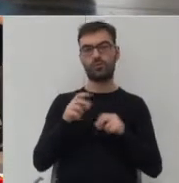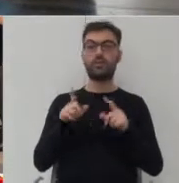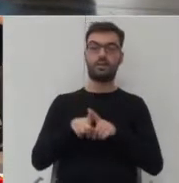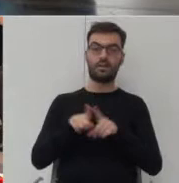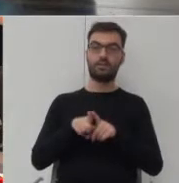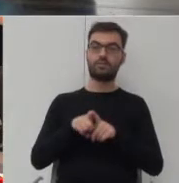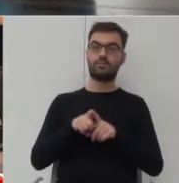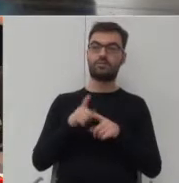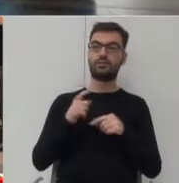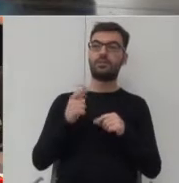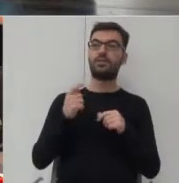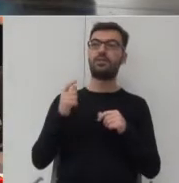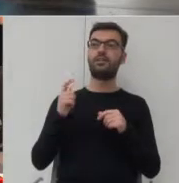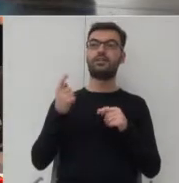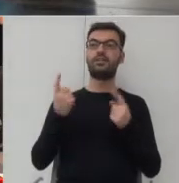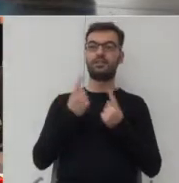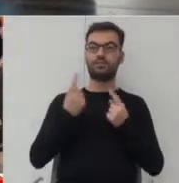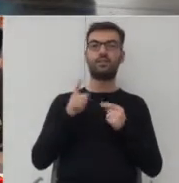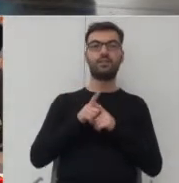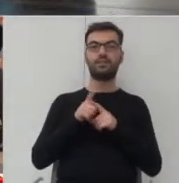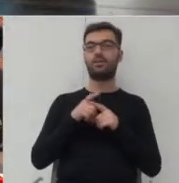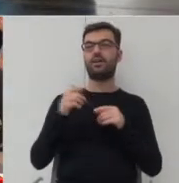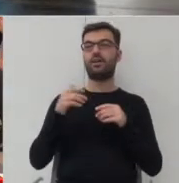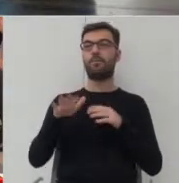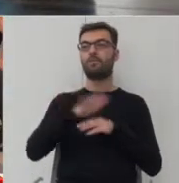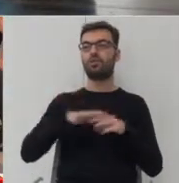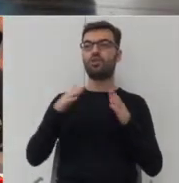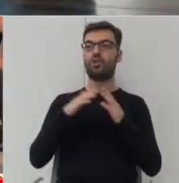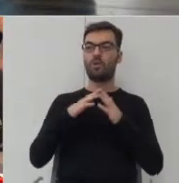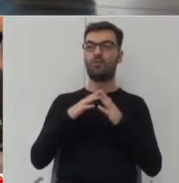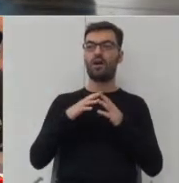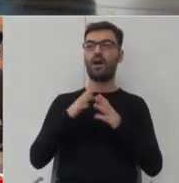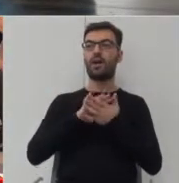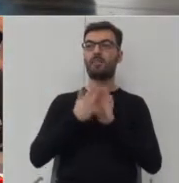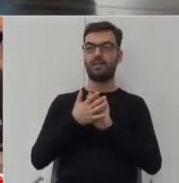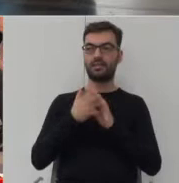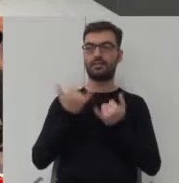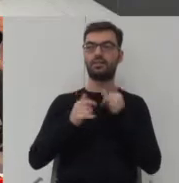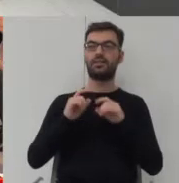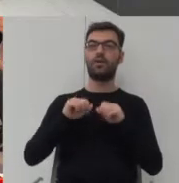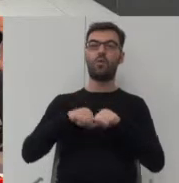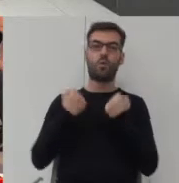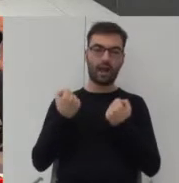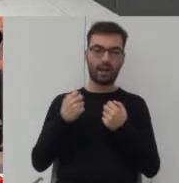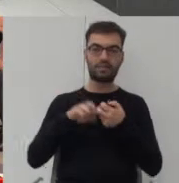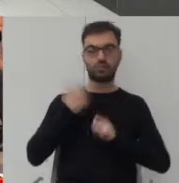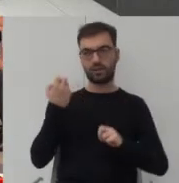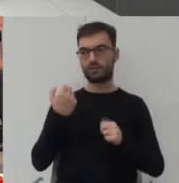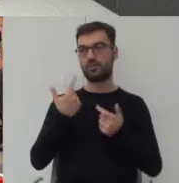szczególnych przypadkach przestrzeń domowej rehabilitacji w przypadku urazów, czy rehabilitacji dzieci lub osób starszych.